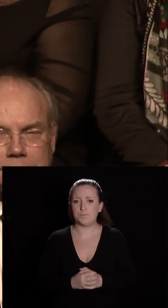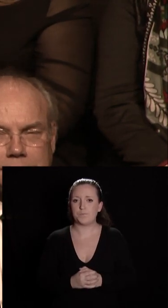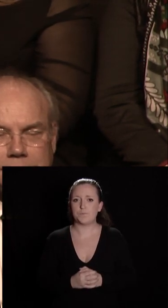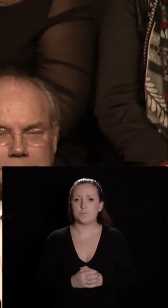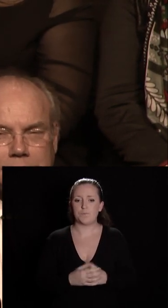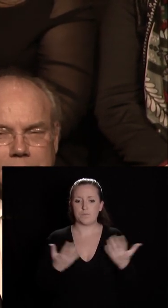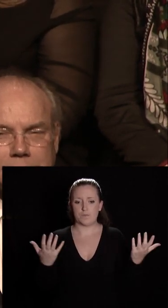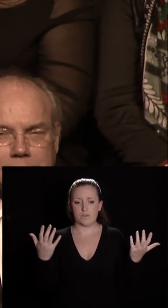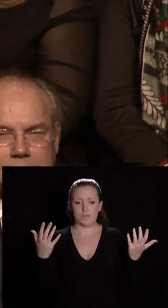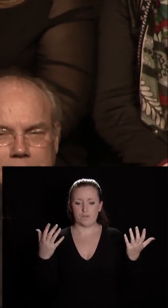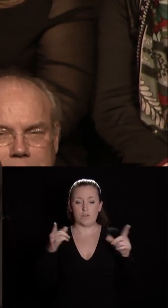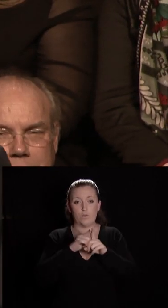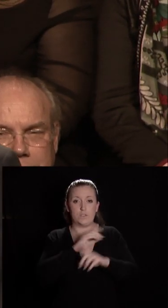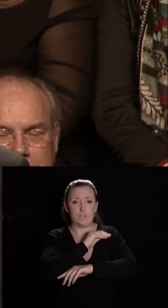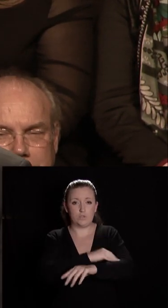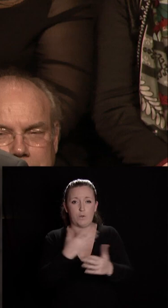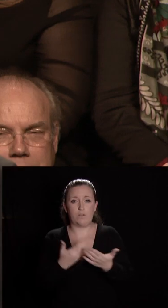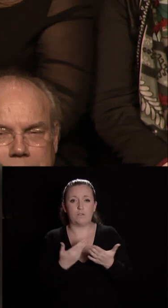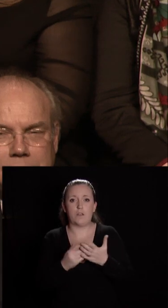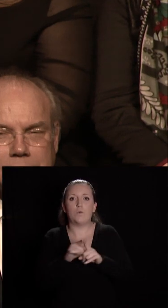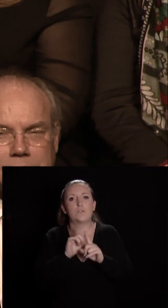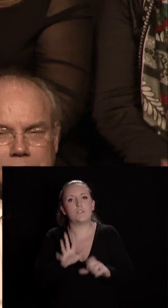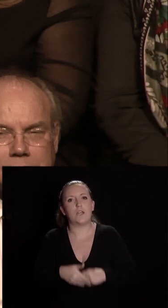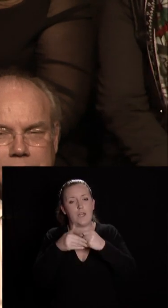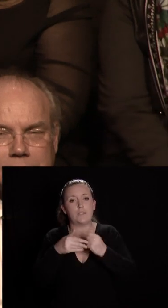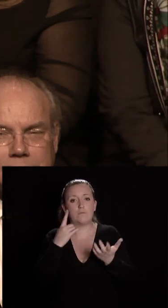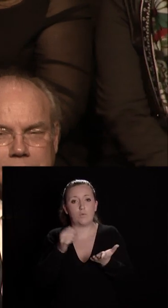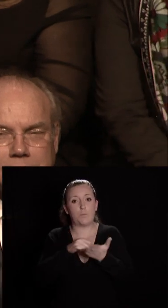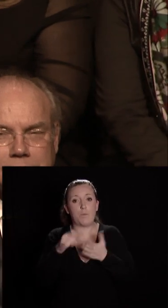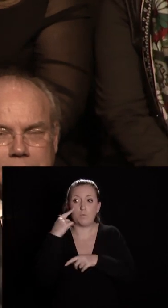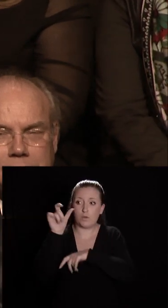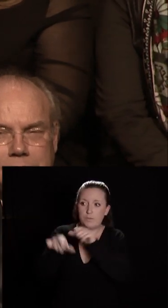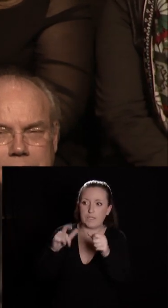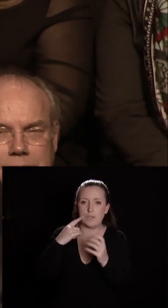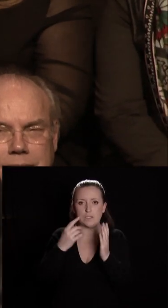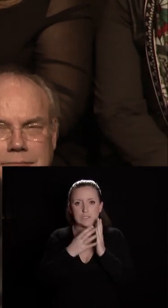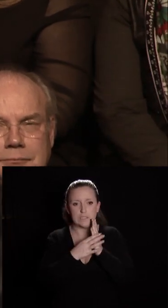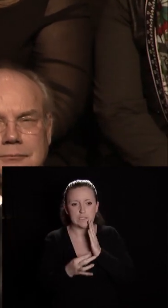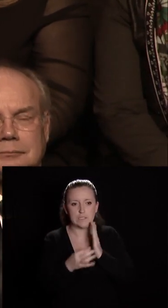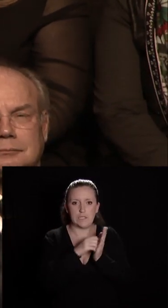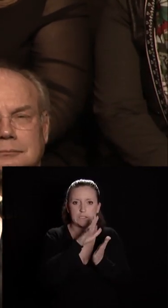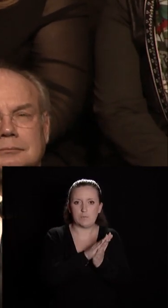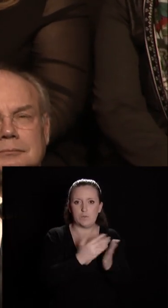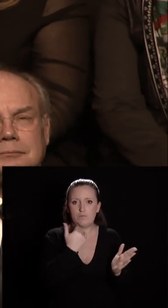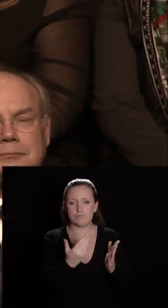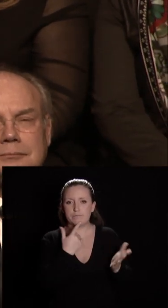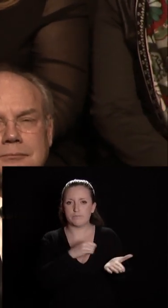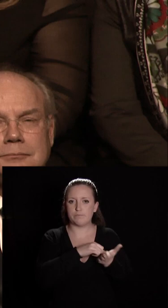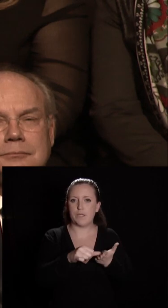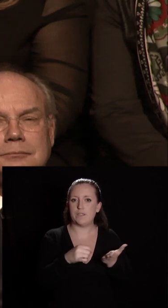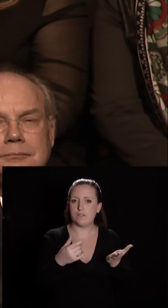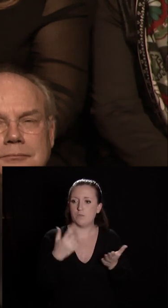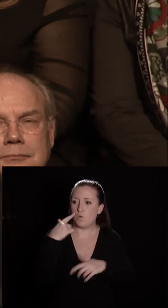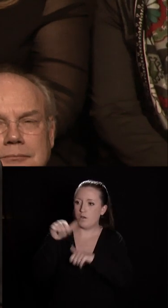puis parce que le sport c'est cela c'est aider aussi au paiement pour ceux qui ne le peuvent pas des cotisations et licences sportives en faveur des